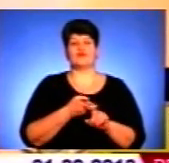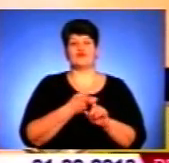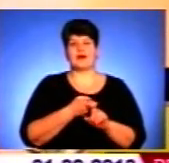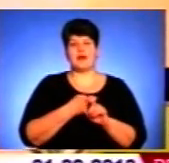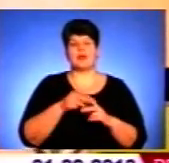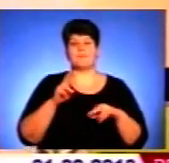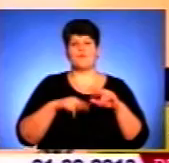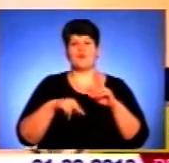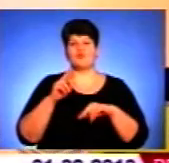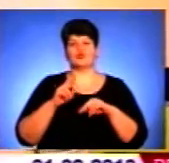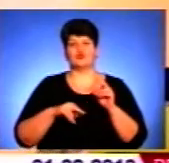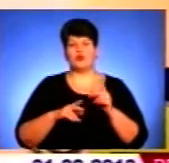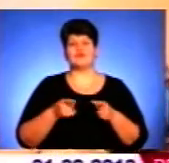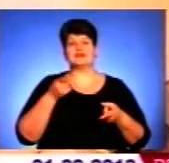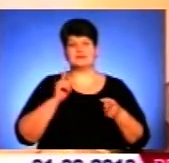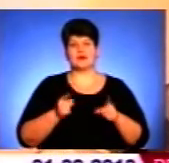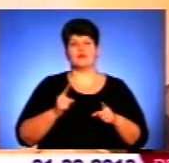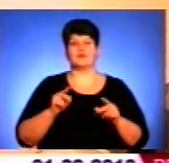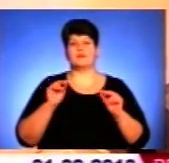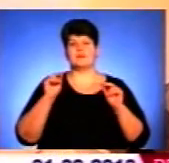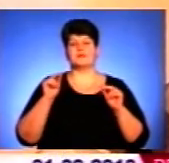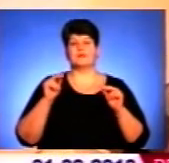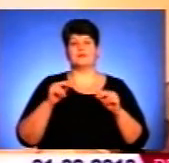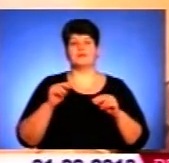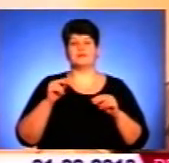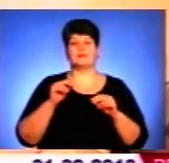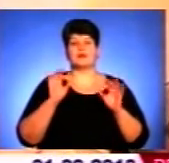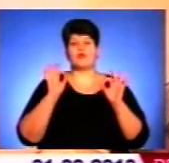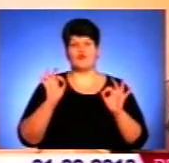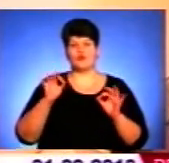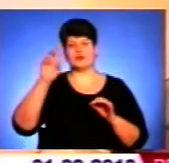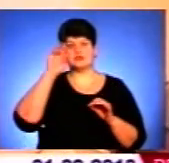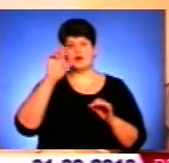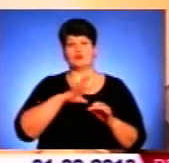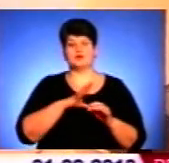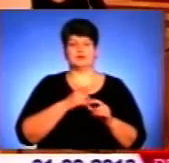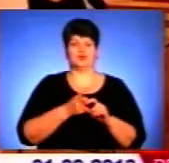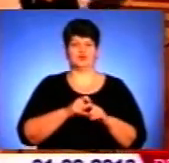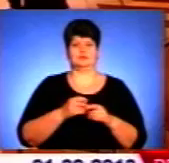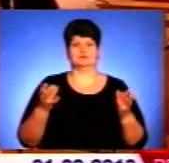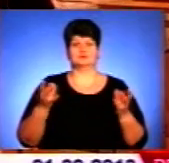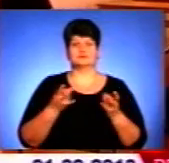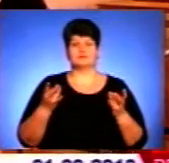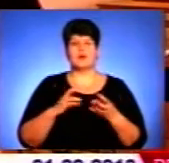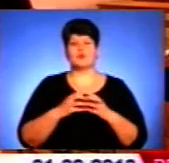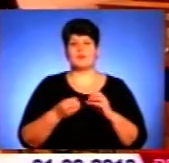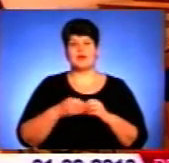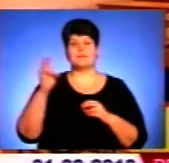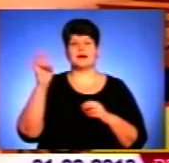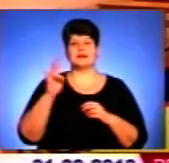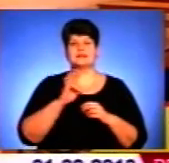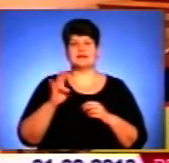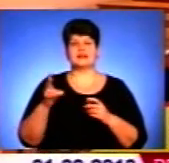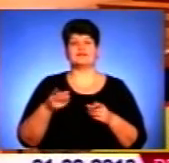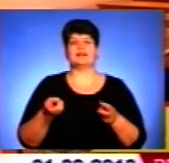побудови справді правової, соціальної, української, незалежної держави такі заклади були б досить доцільними. Проблеми церкви і проблеми освіти і